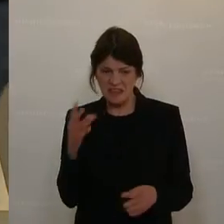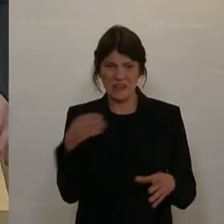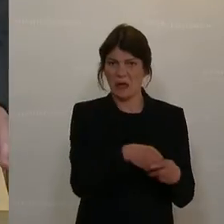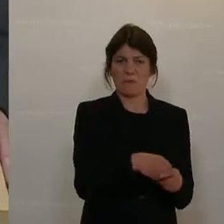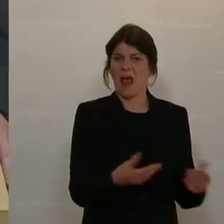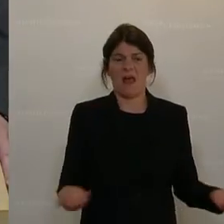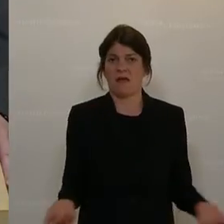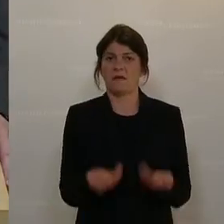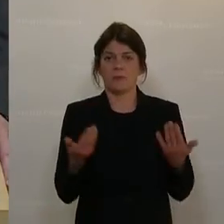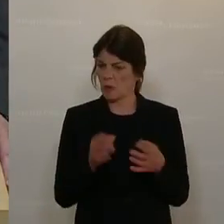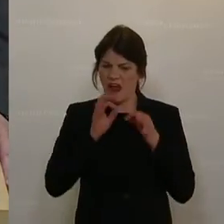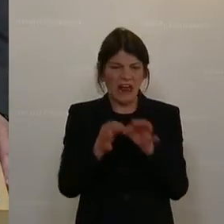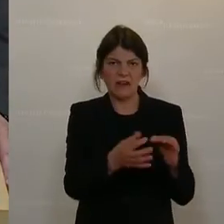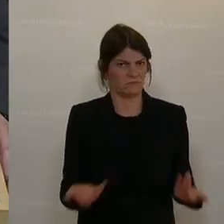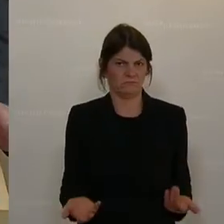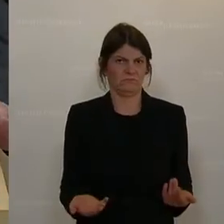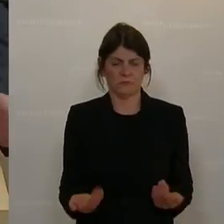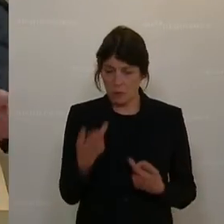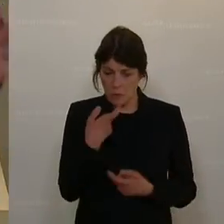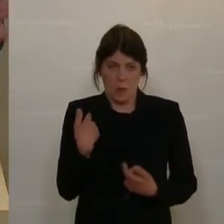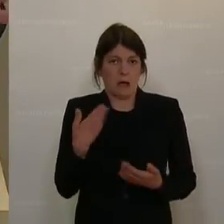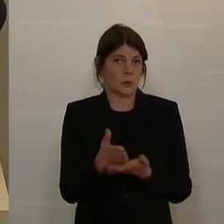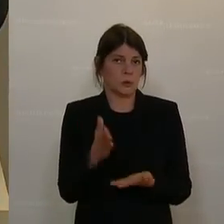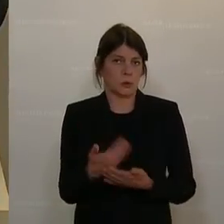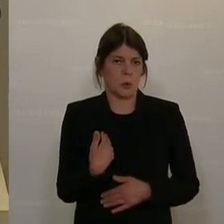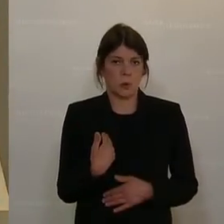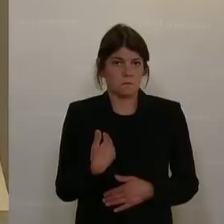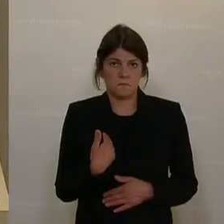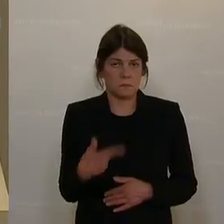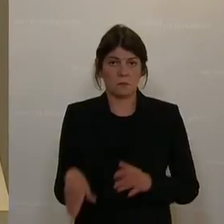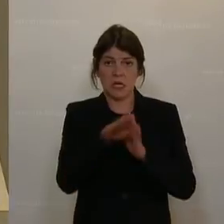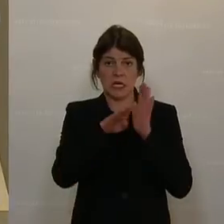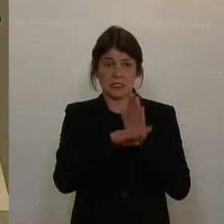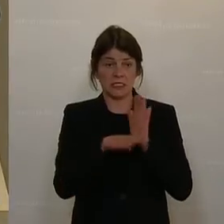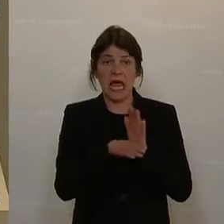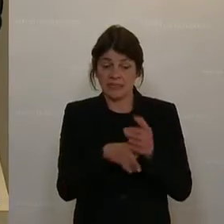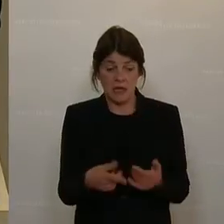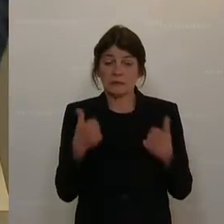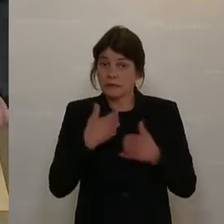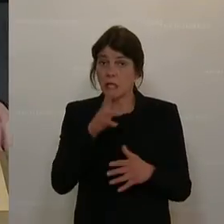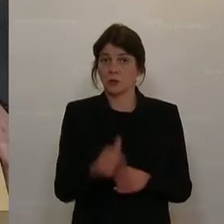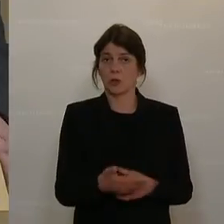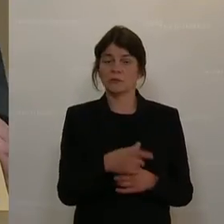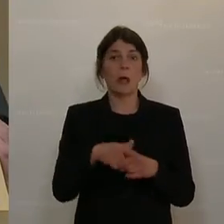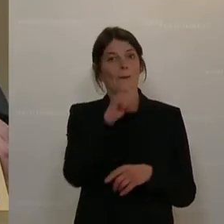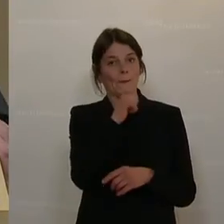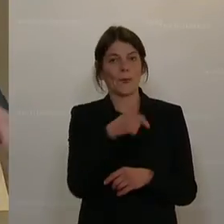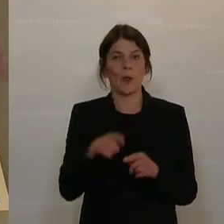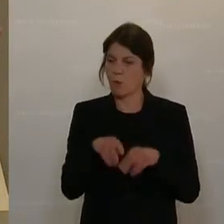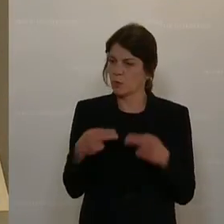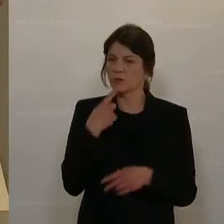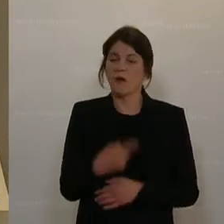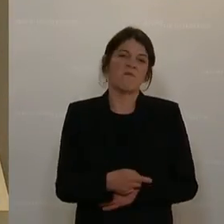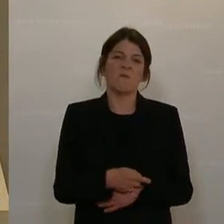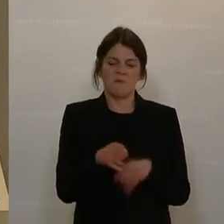dabei sein. Oder in Kärnten wundert mich da eigentlich schon sehr, dass bei dem Gesetz, was ja zu begrüßen ist, die Grünen im Bund sagen,